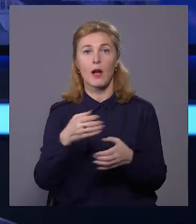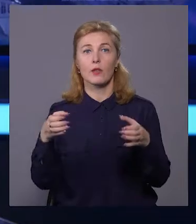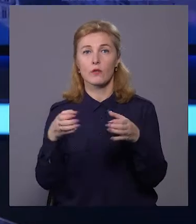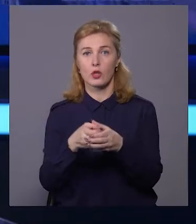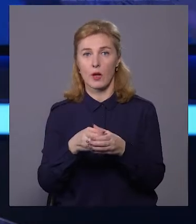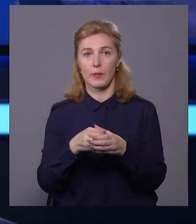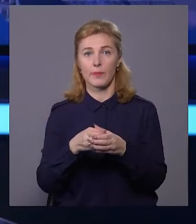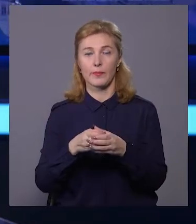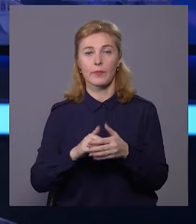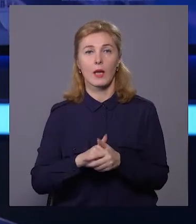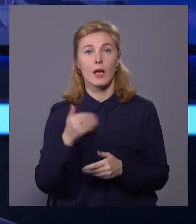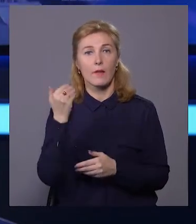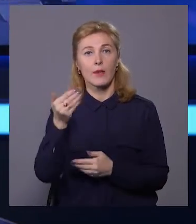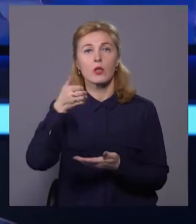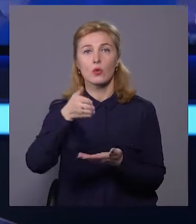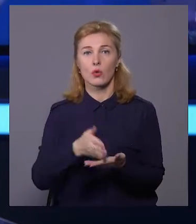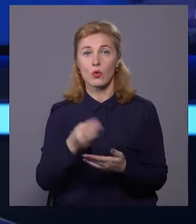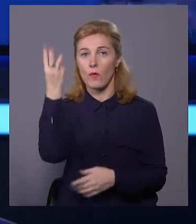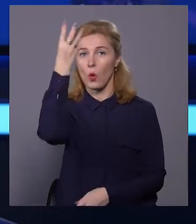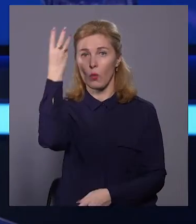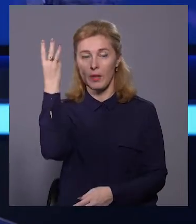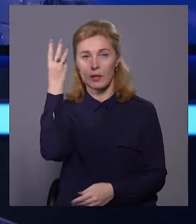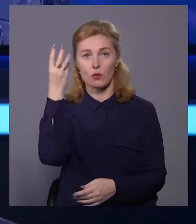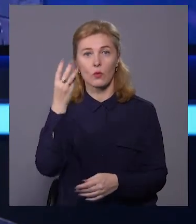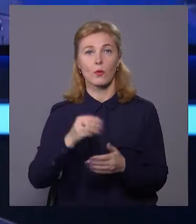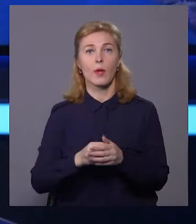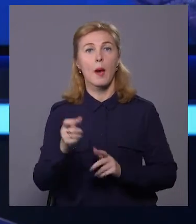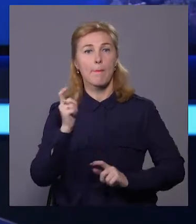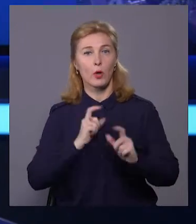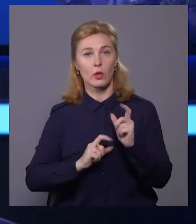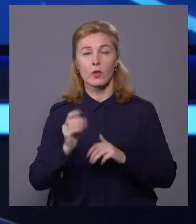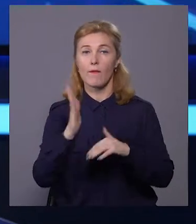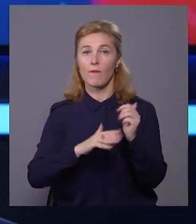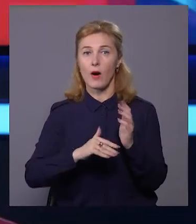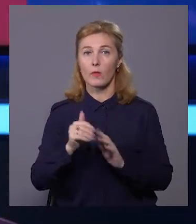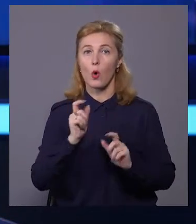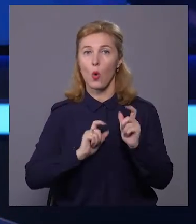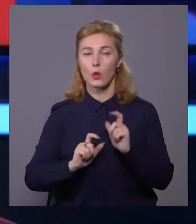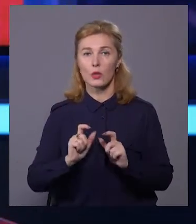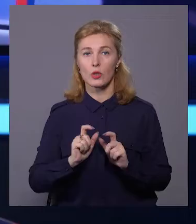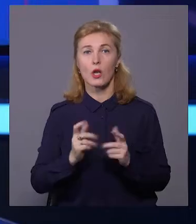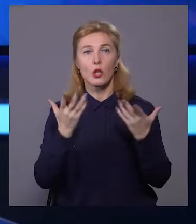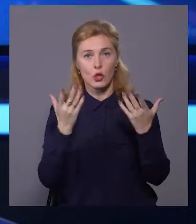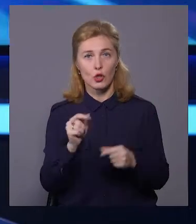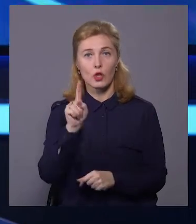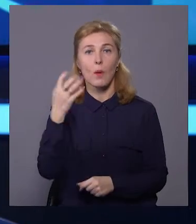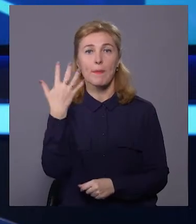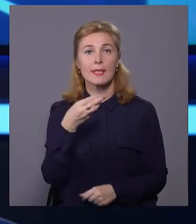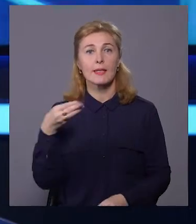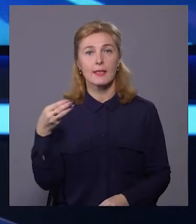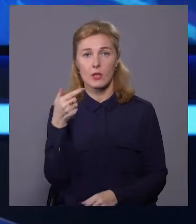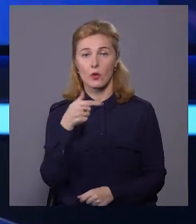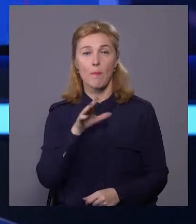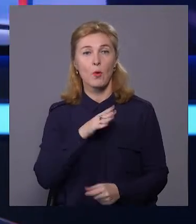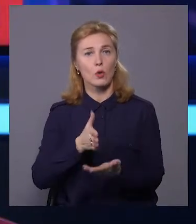опору окупантам. Він розташований у Хмельницькому політехнічному фаховому коледжі. Ще 150 тисяч гривень